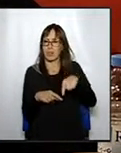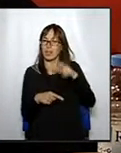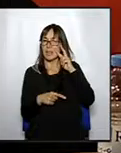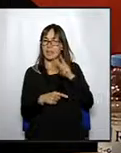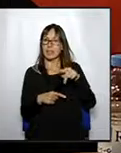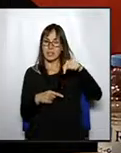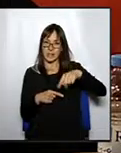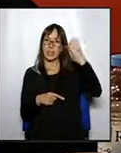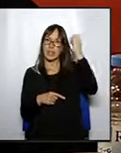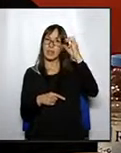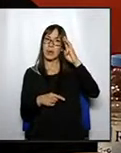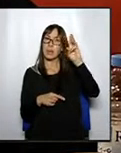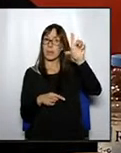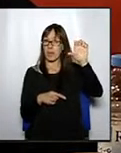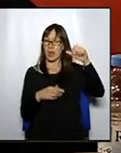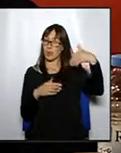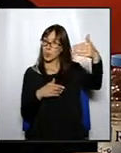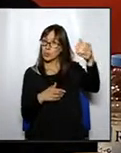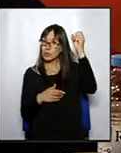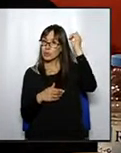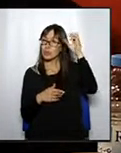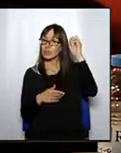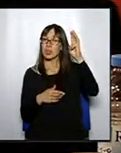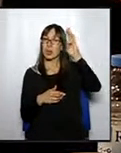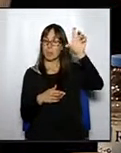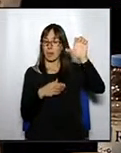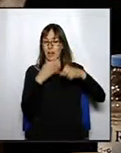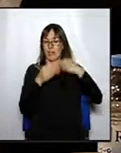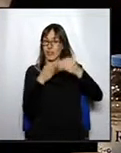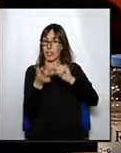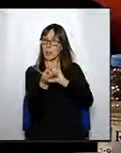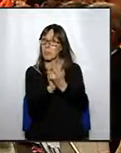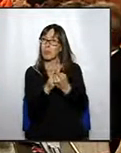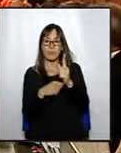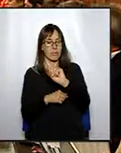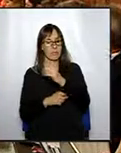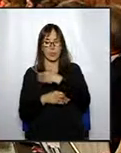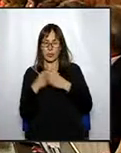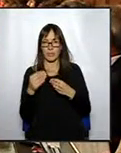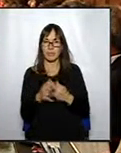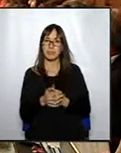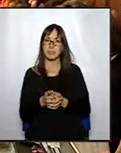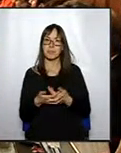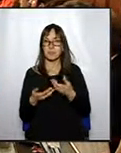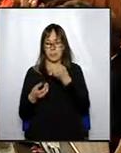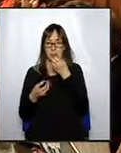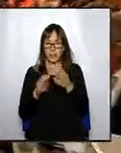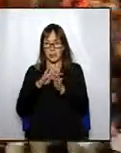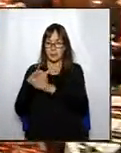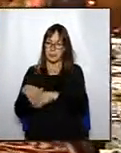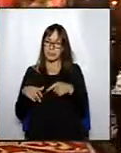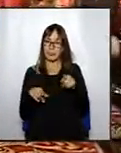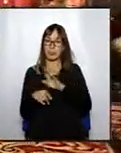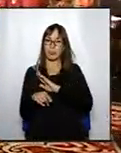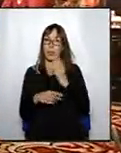municipals, aquest canvi de model, possiblement, no es podrà realitzar. Moltes gràcies. Doncs passem a votació. Vots a favor